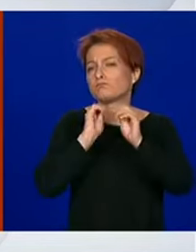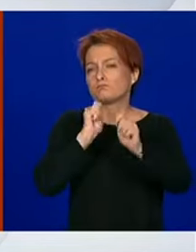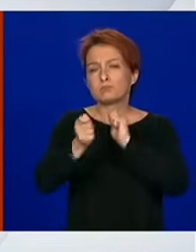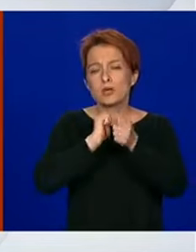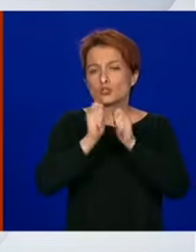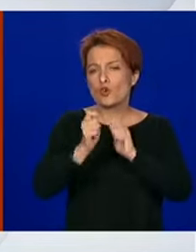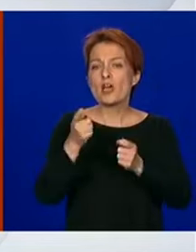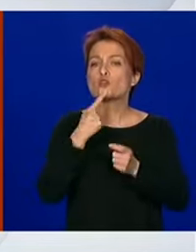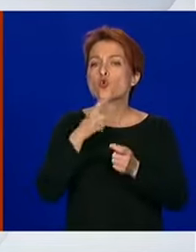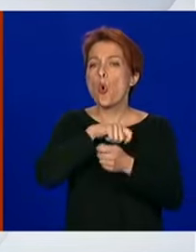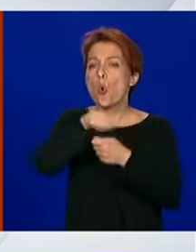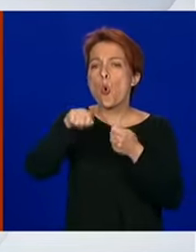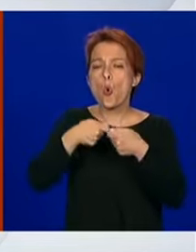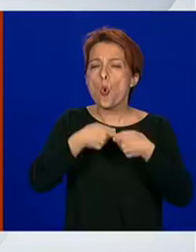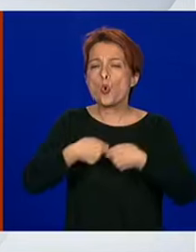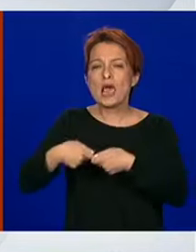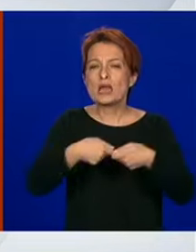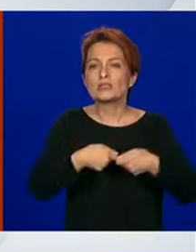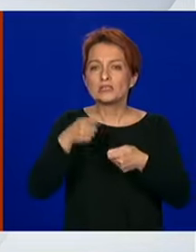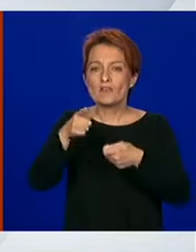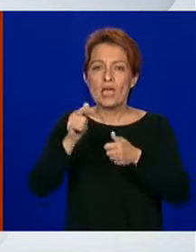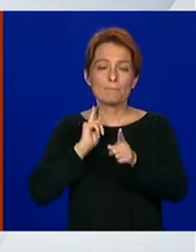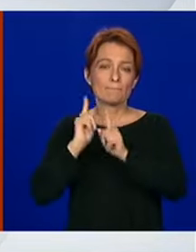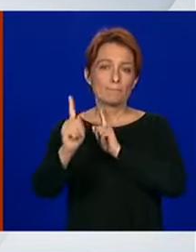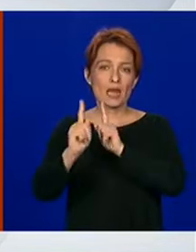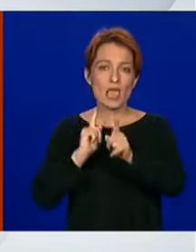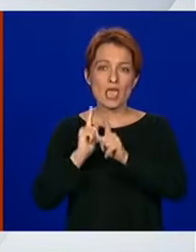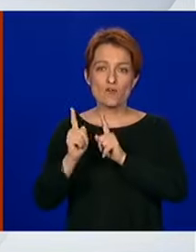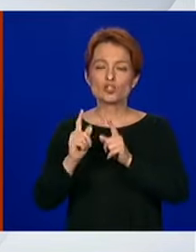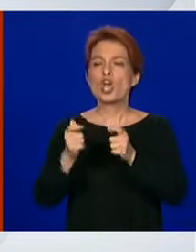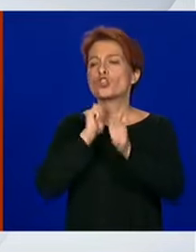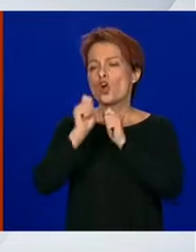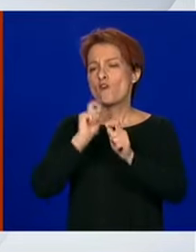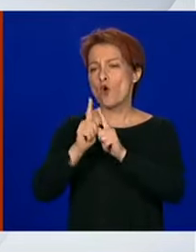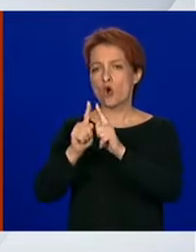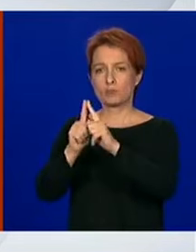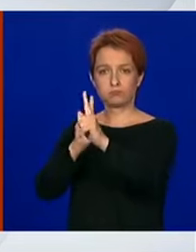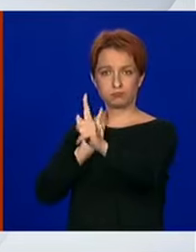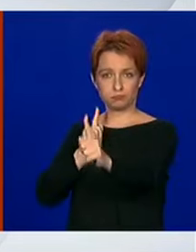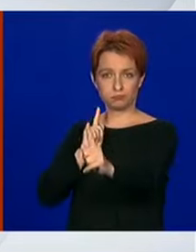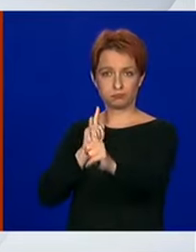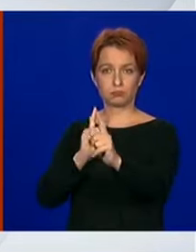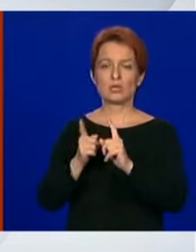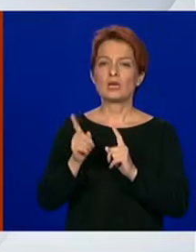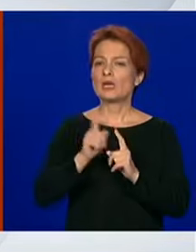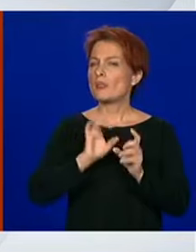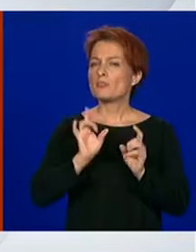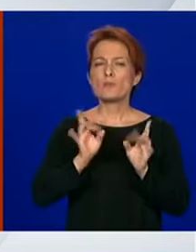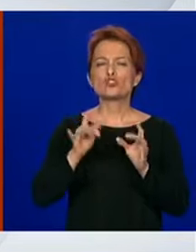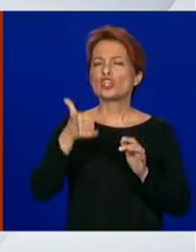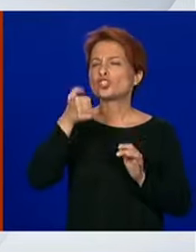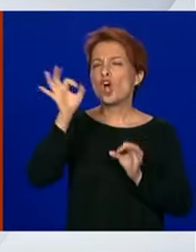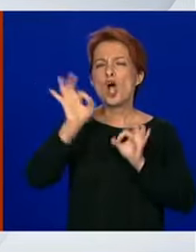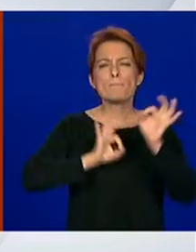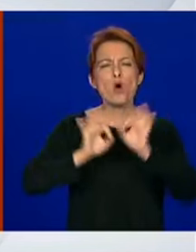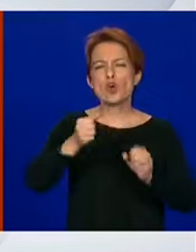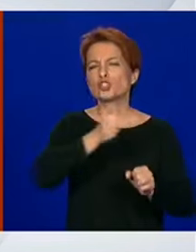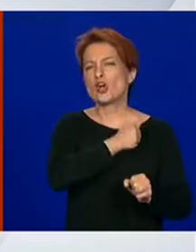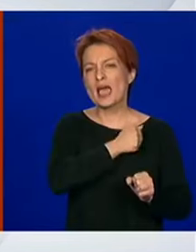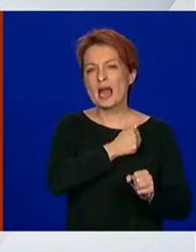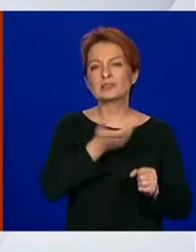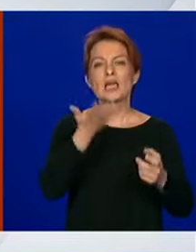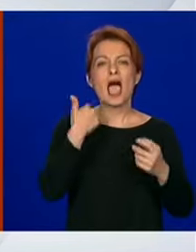taj prijevoz i dogovorena je socijalna distanca zaštitne mjere niko naravno ne može dati 100% garanciju ali sa